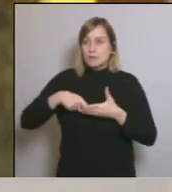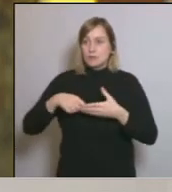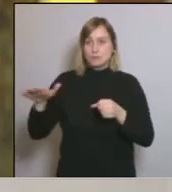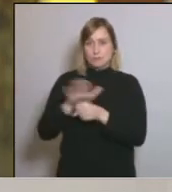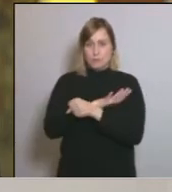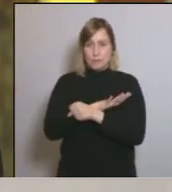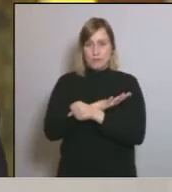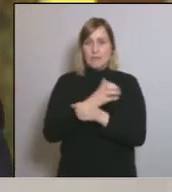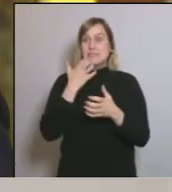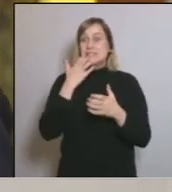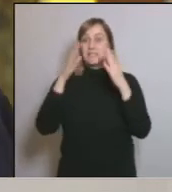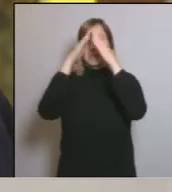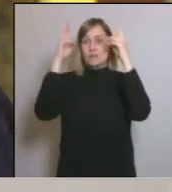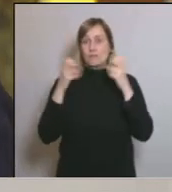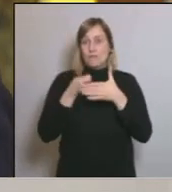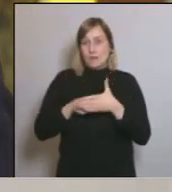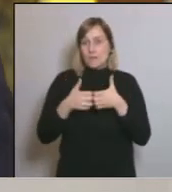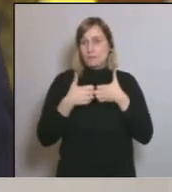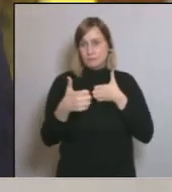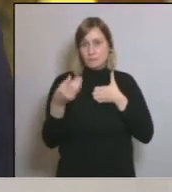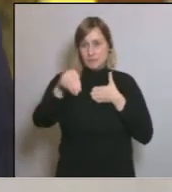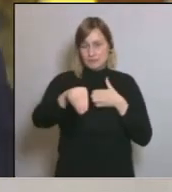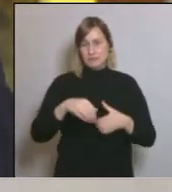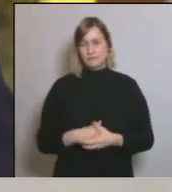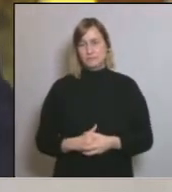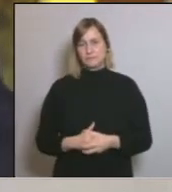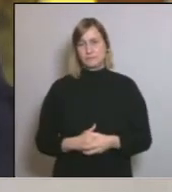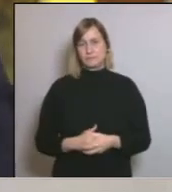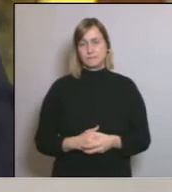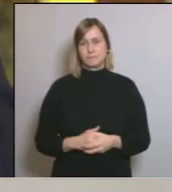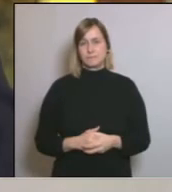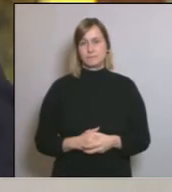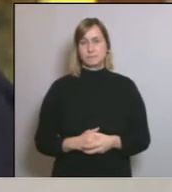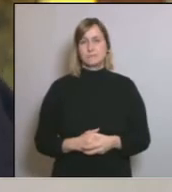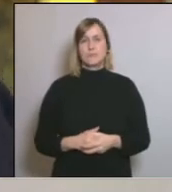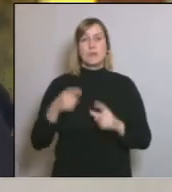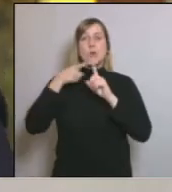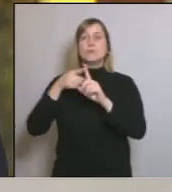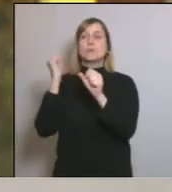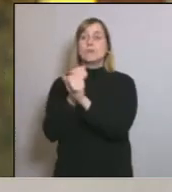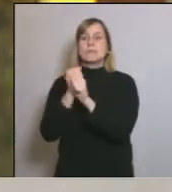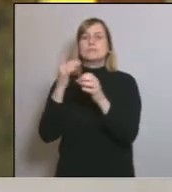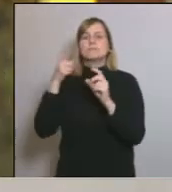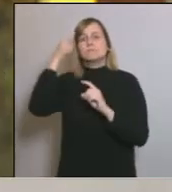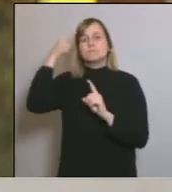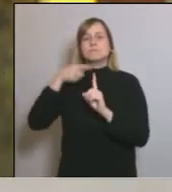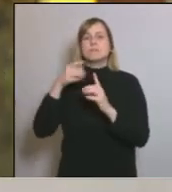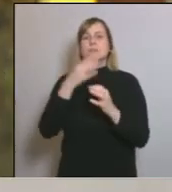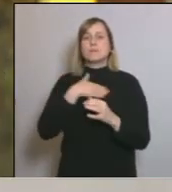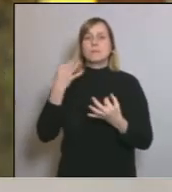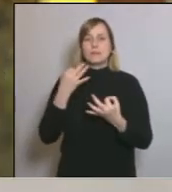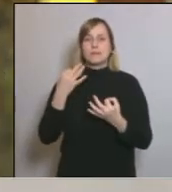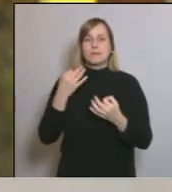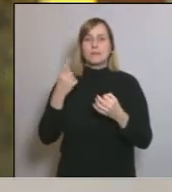confinament s'allargui. També en aquesta àrea de mesures que proposem per l'ocupació insistir en agilitzar el cub